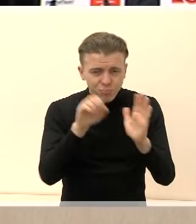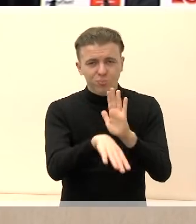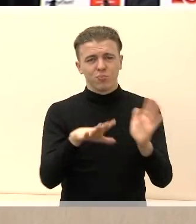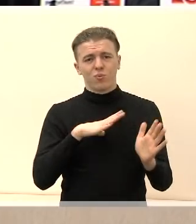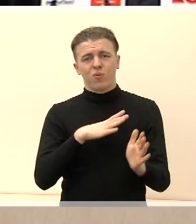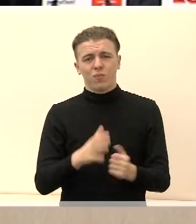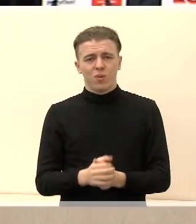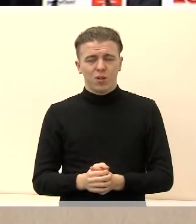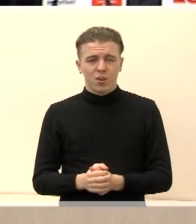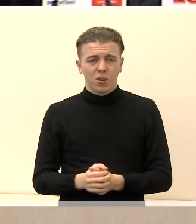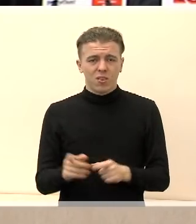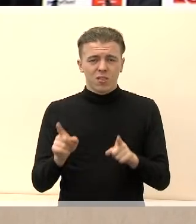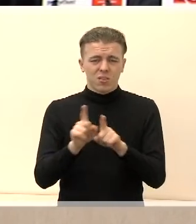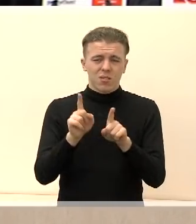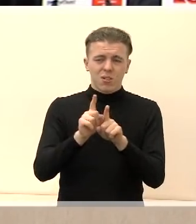asocijuotas struktūras.